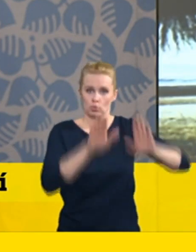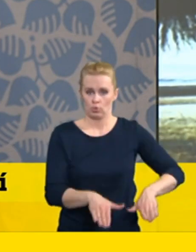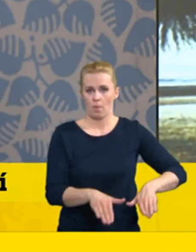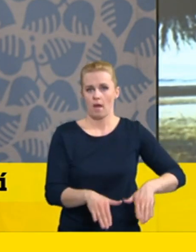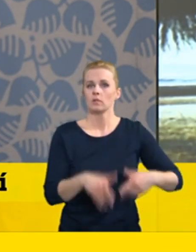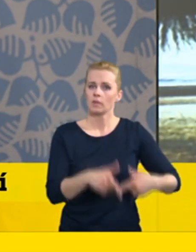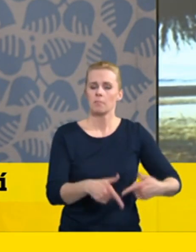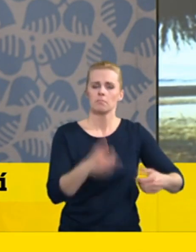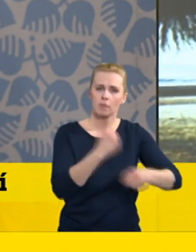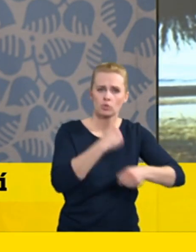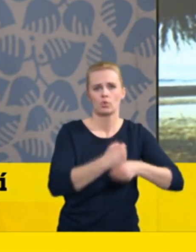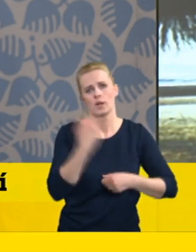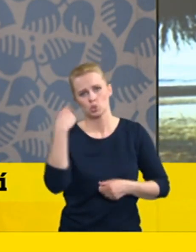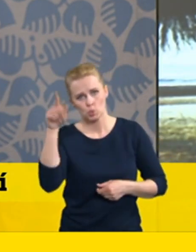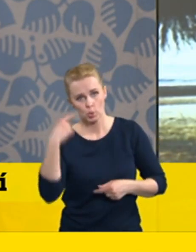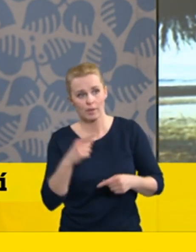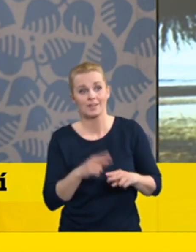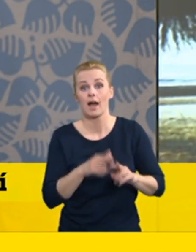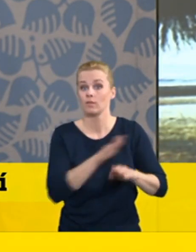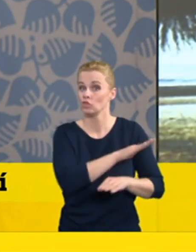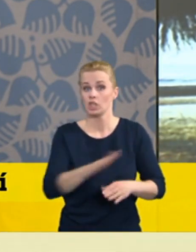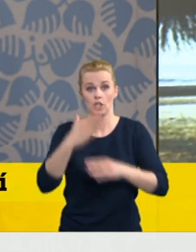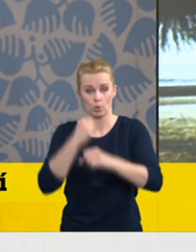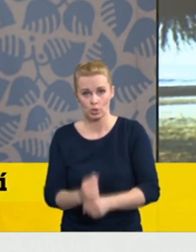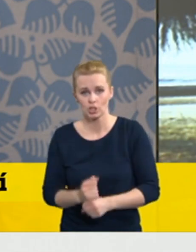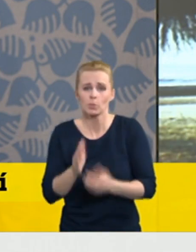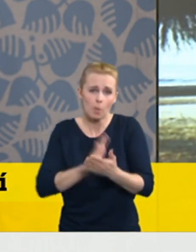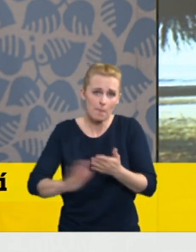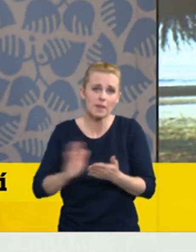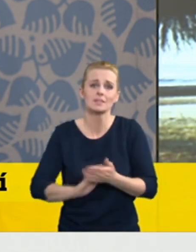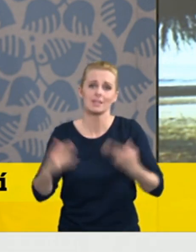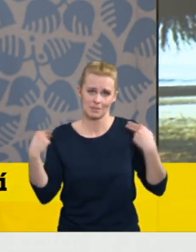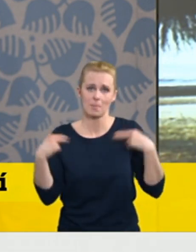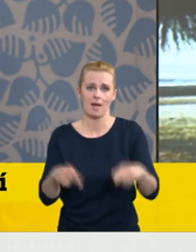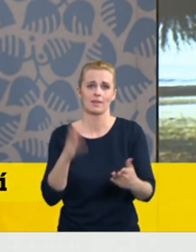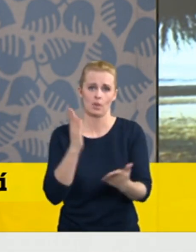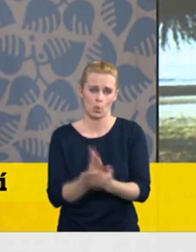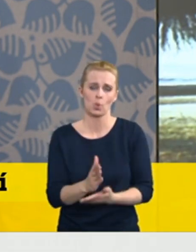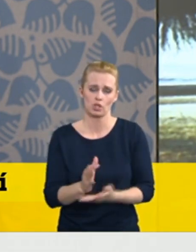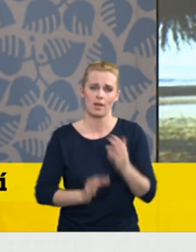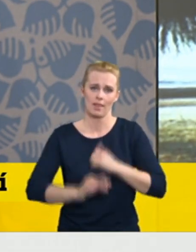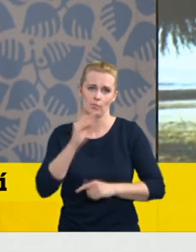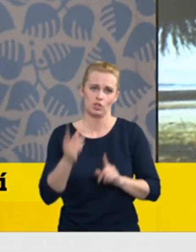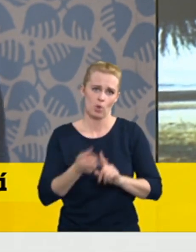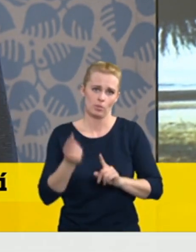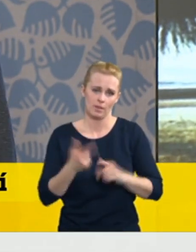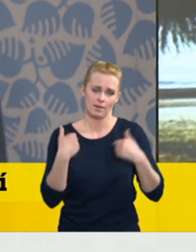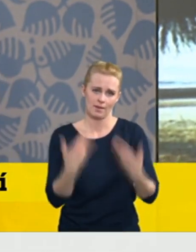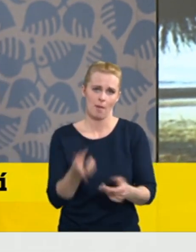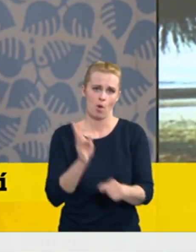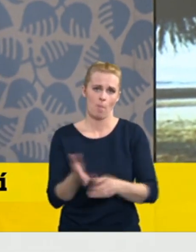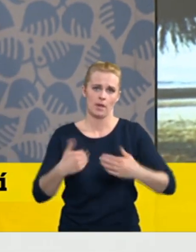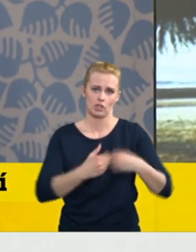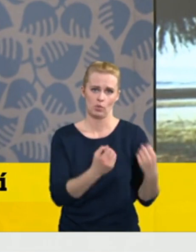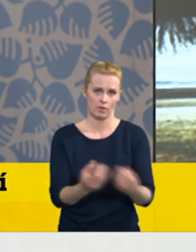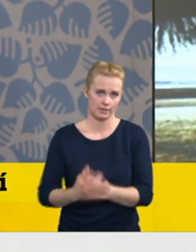abychom se brzy mohli vrátit opět do stavu, kdy bude možno se bavit o lepších vměnách. Pane ministře, má druhá otázka